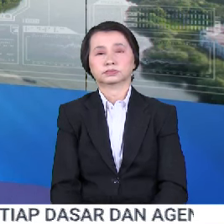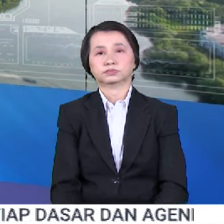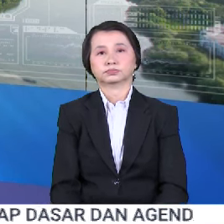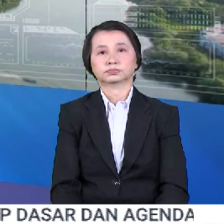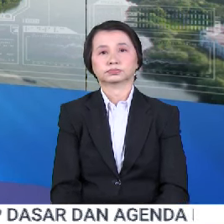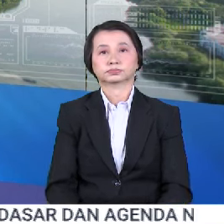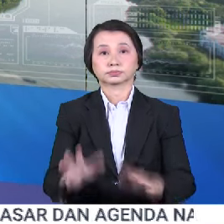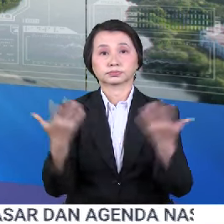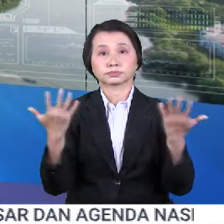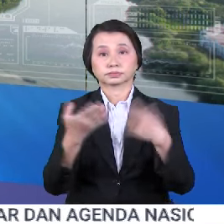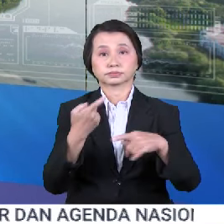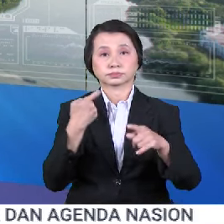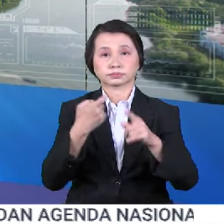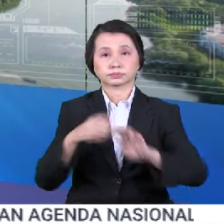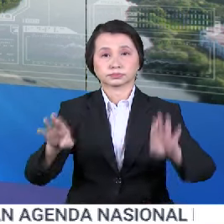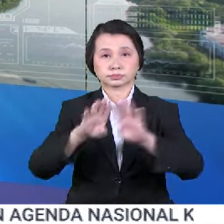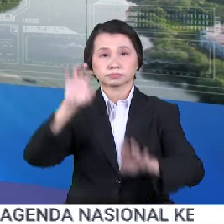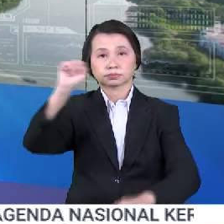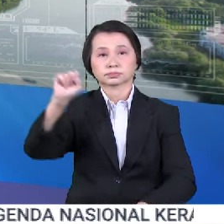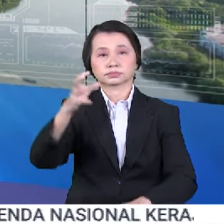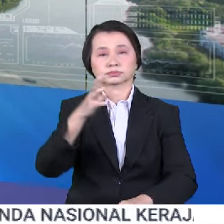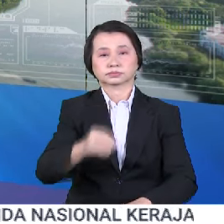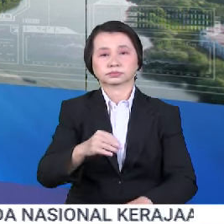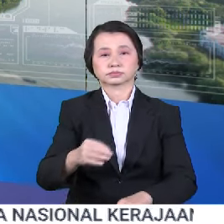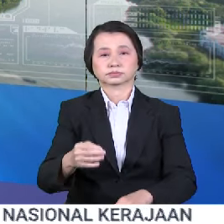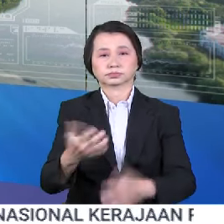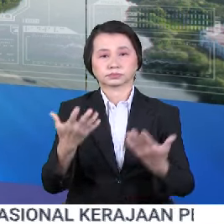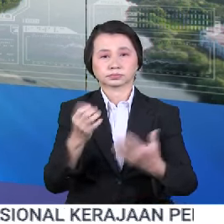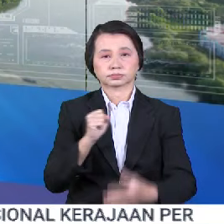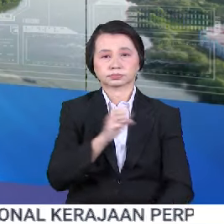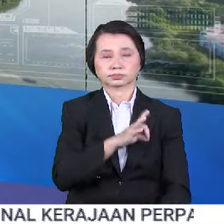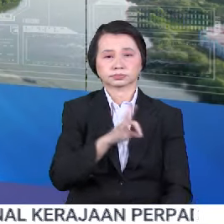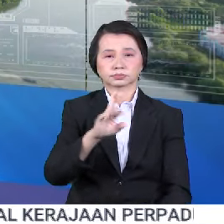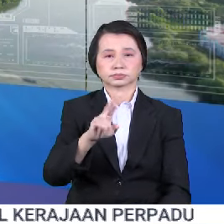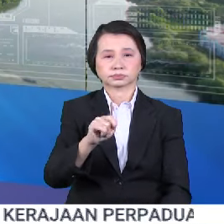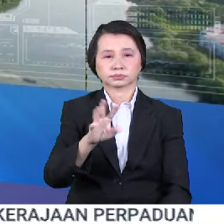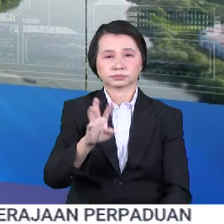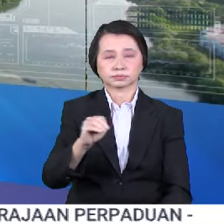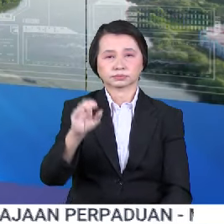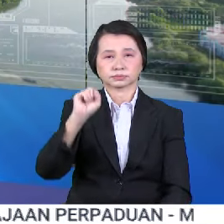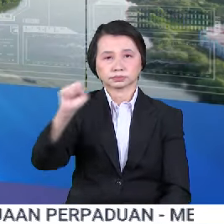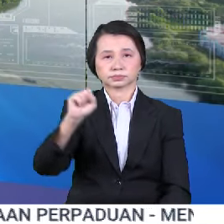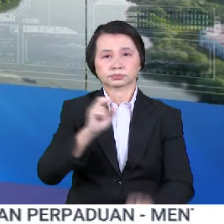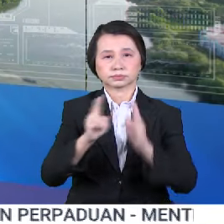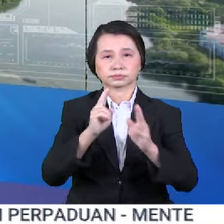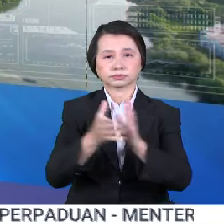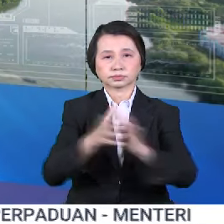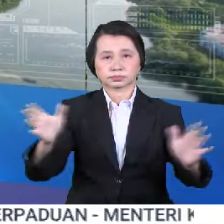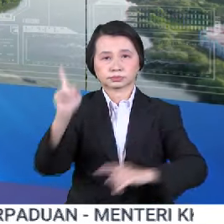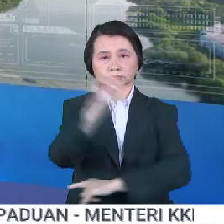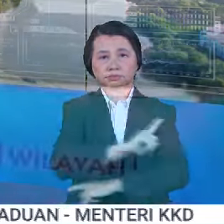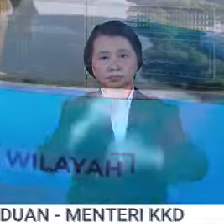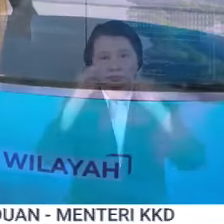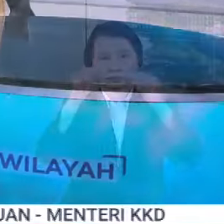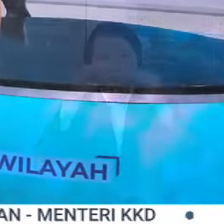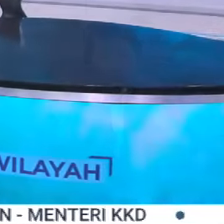Baik, sekian perkembangan berita dari Sabah untuk petang ini dan mewakili tenaga kerja RTM di kota Kinabalu mengucapkan selamat hari guru buat semua